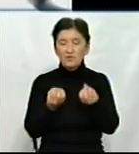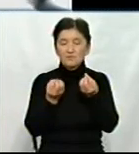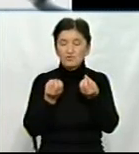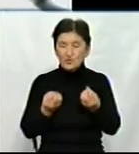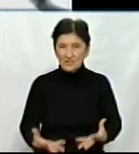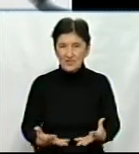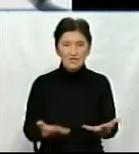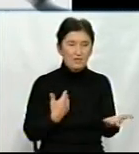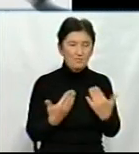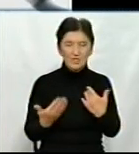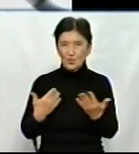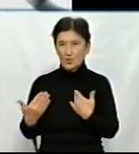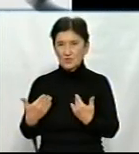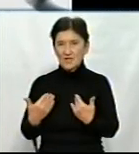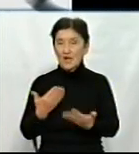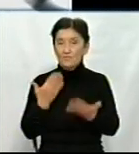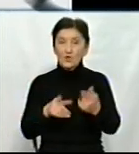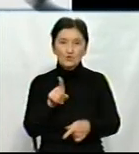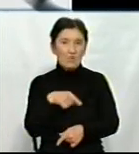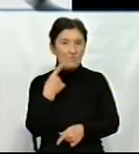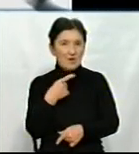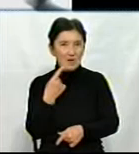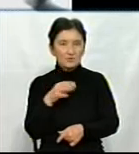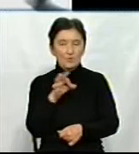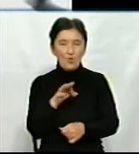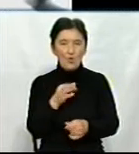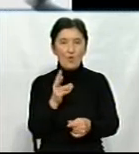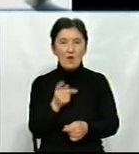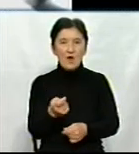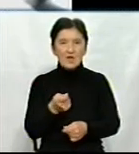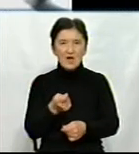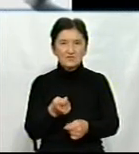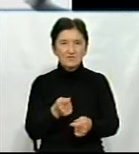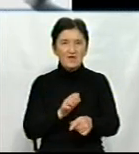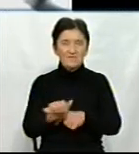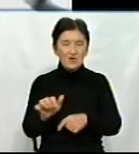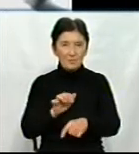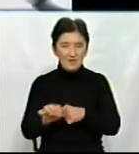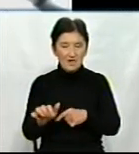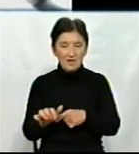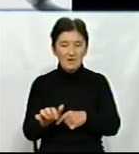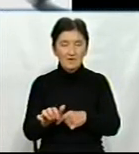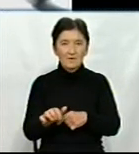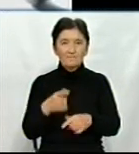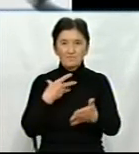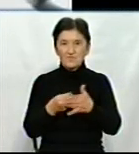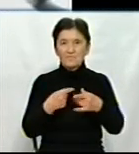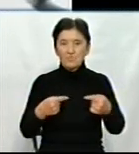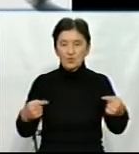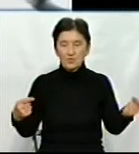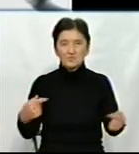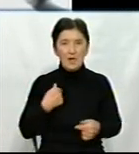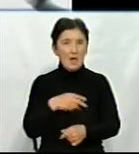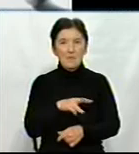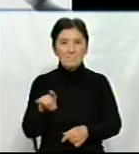-якого оператора ринку. Якщо ми кажемо про крафтового виробника, який має потужності виробництва своєї продукції, а ми не